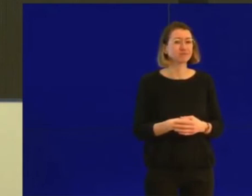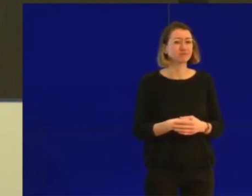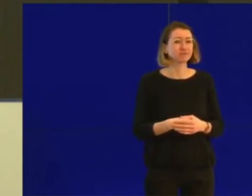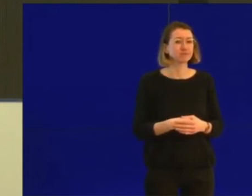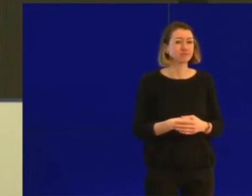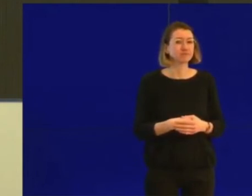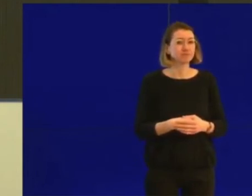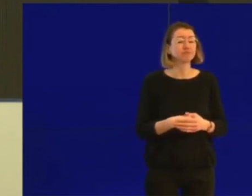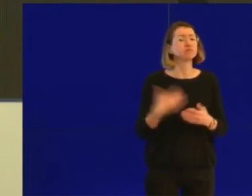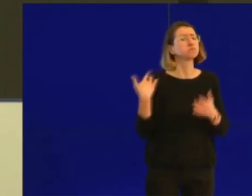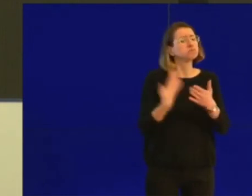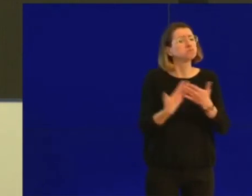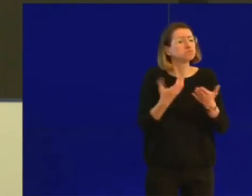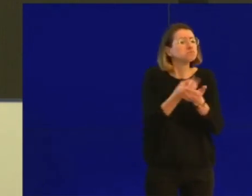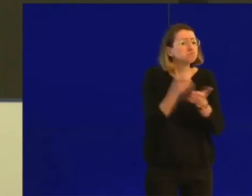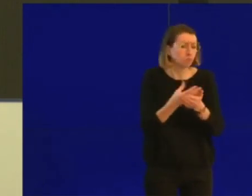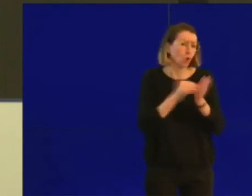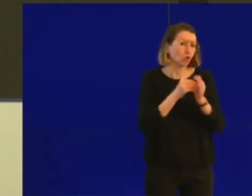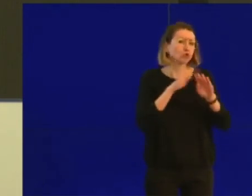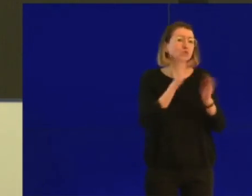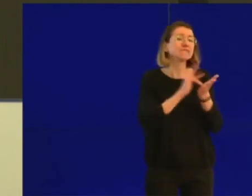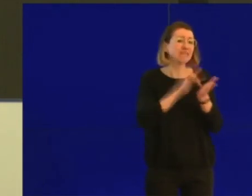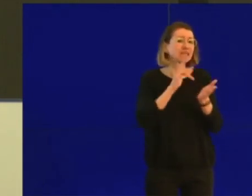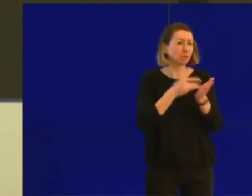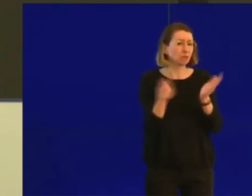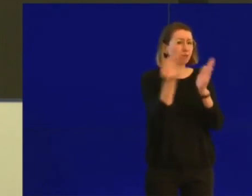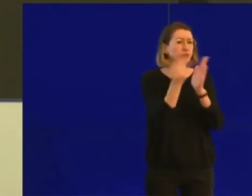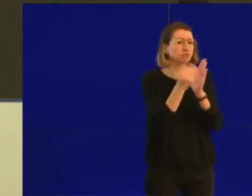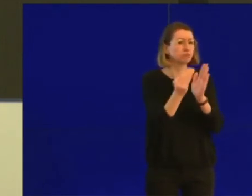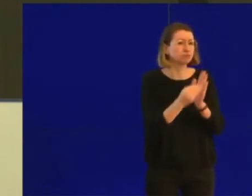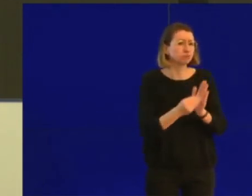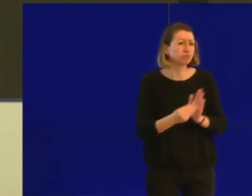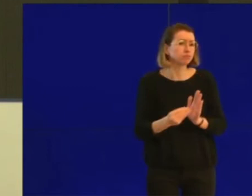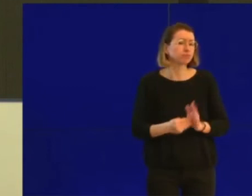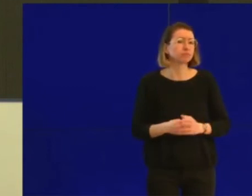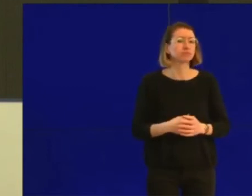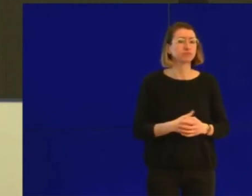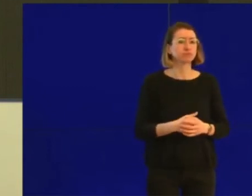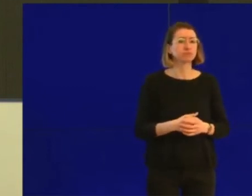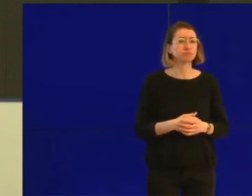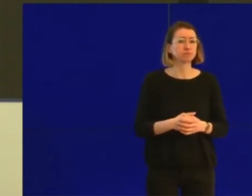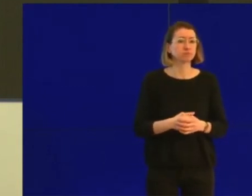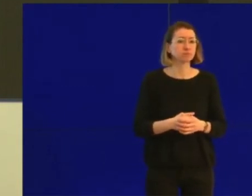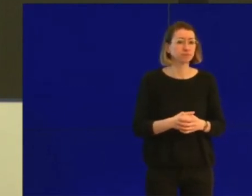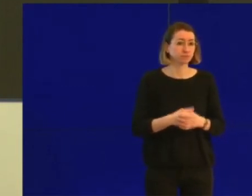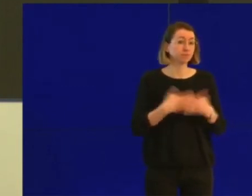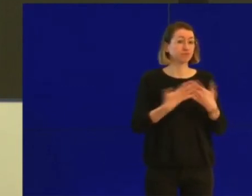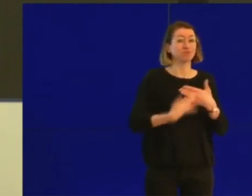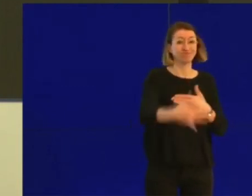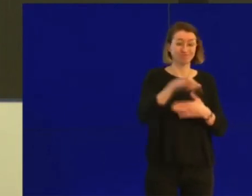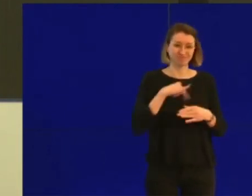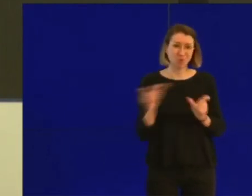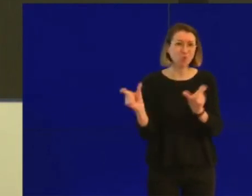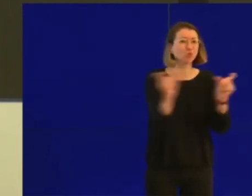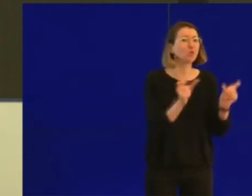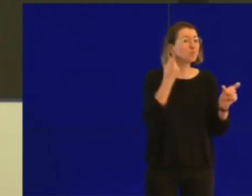Il y a des contrôles qui vont être mis en place. On l'a dit, c'est le rôle des services de police. Maintenant, nous pensons qu'on peut compter sur vous